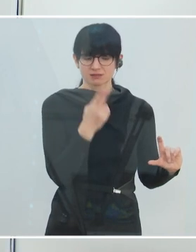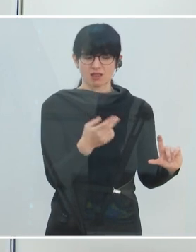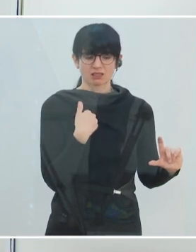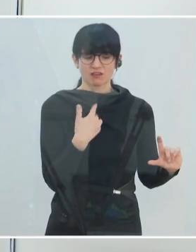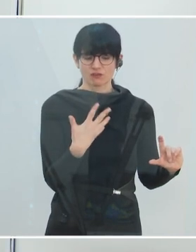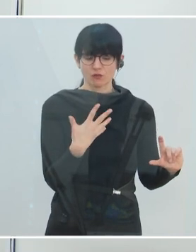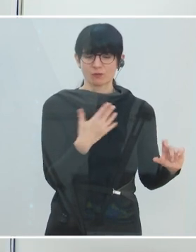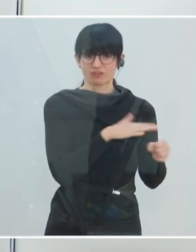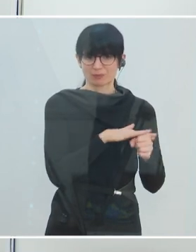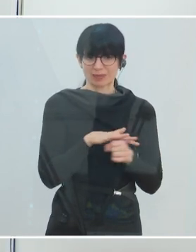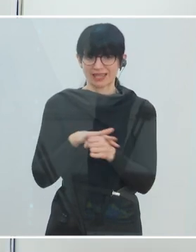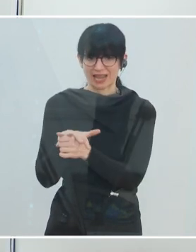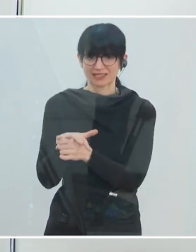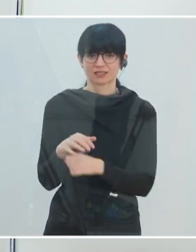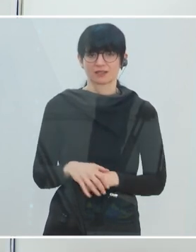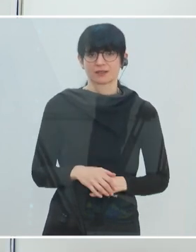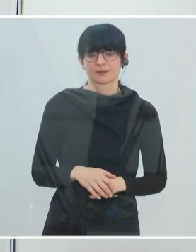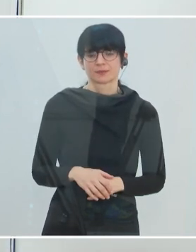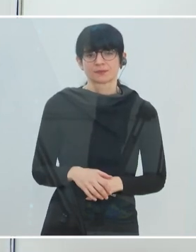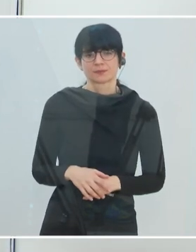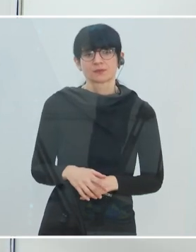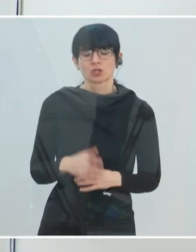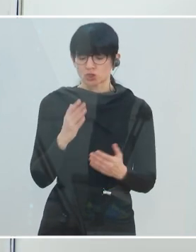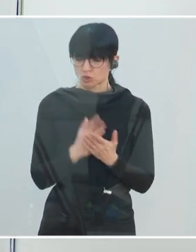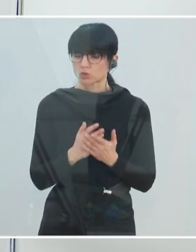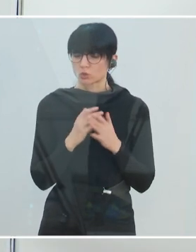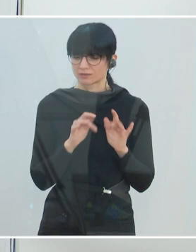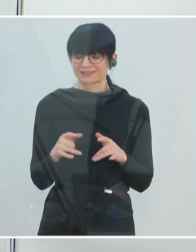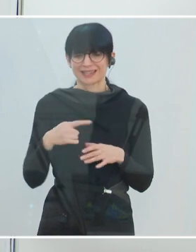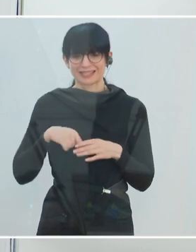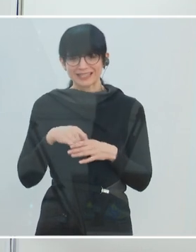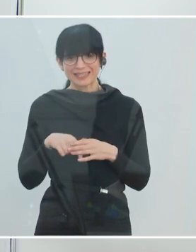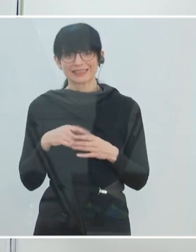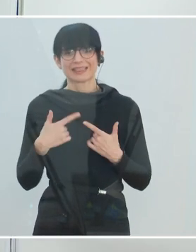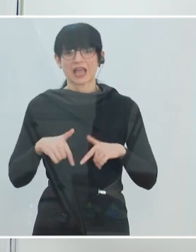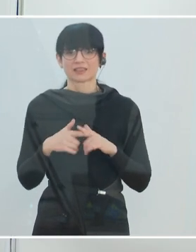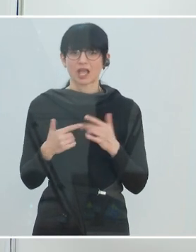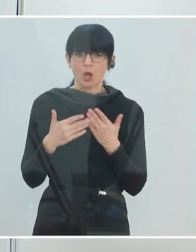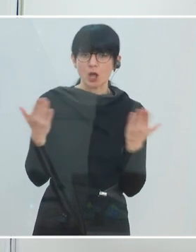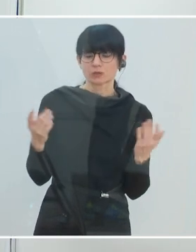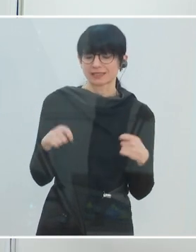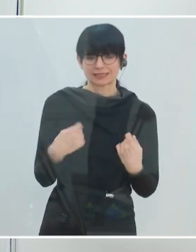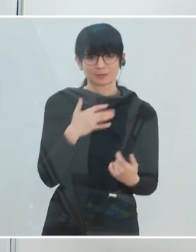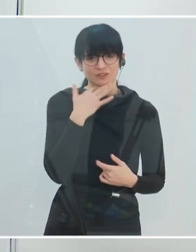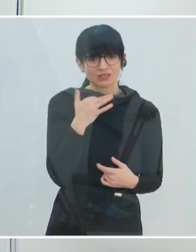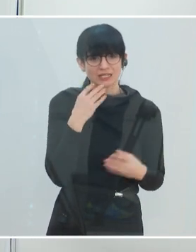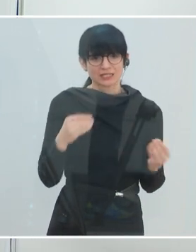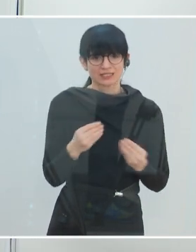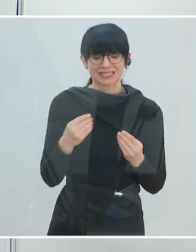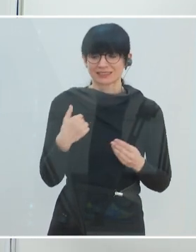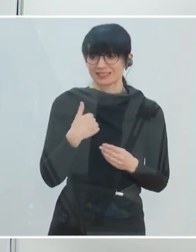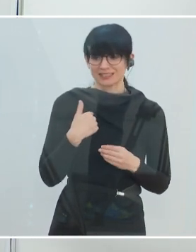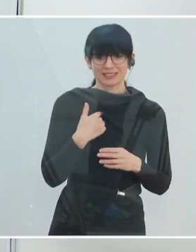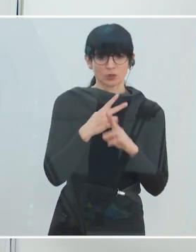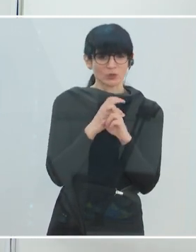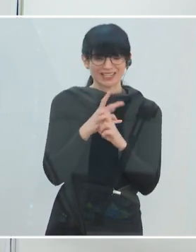Dazu gibt es schon viel Evidenz und wir machen auch schon Interventionen im In- und im Ausland. Ich war in vielen österreichischen Katastrophen schon